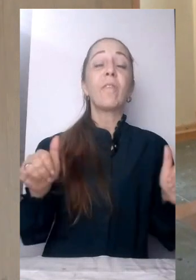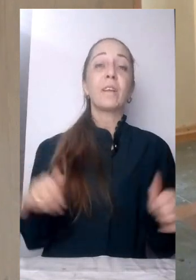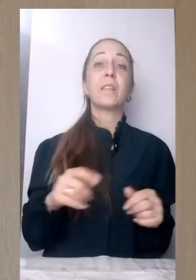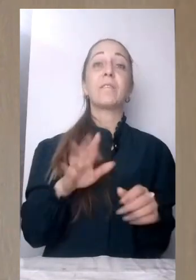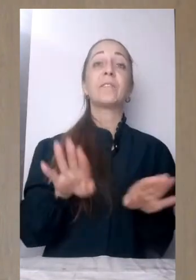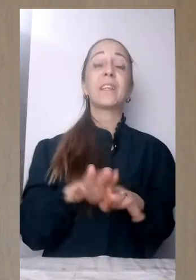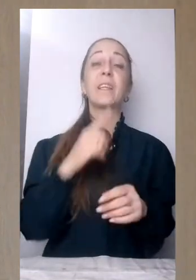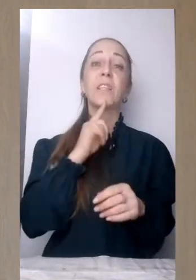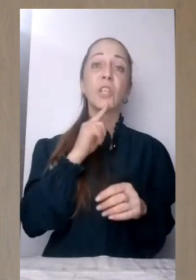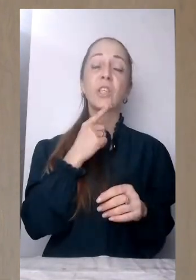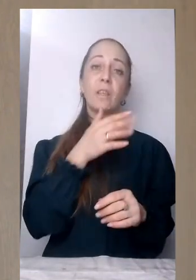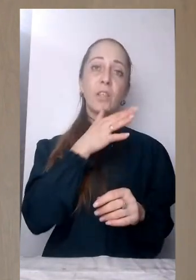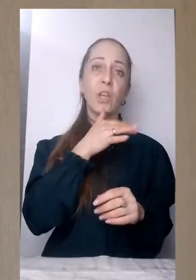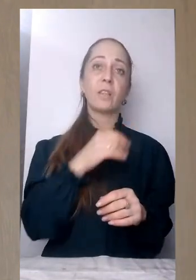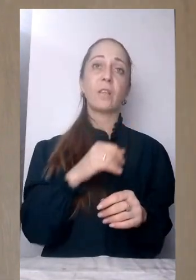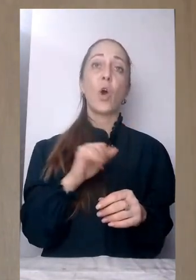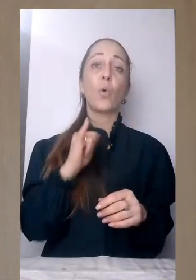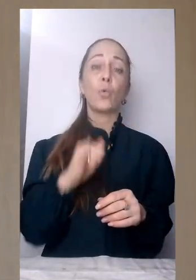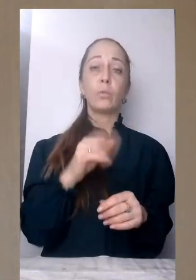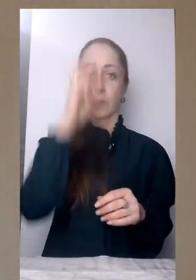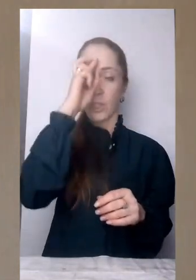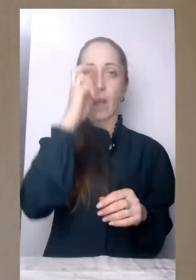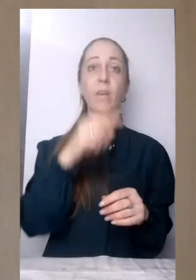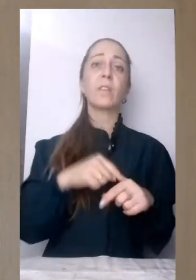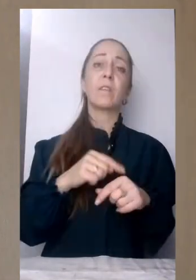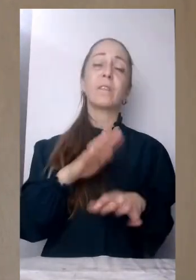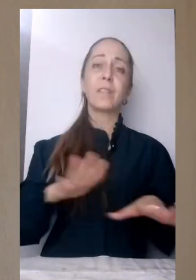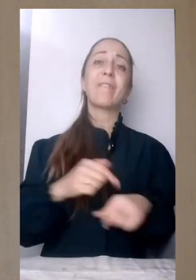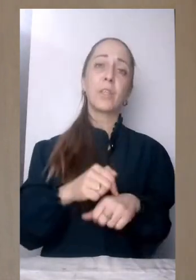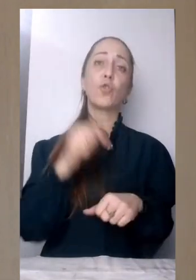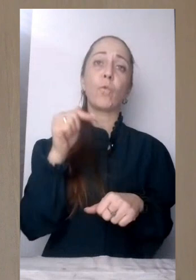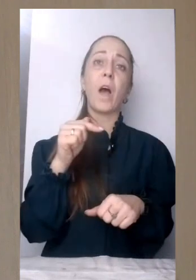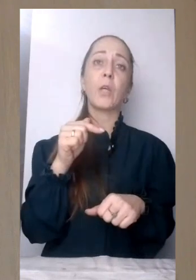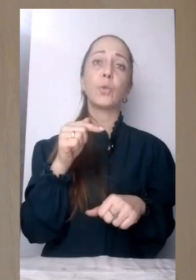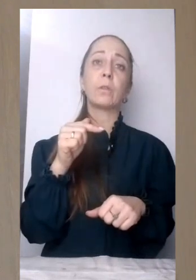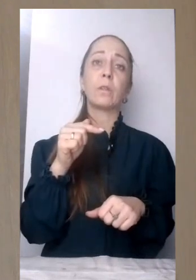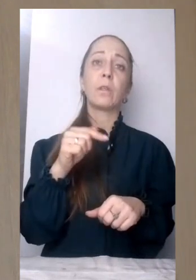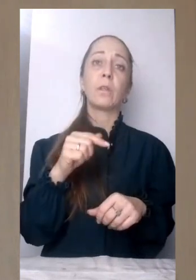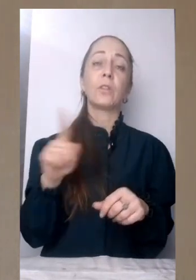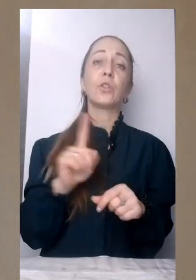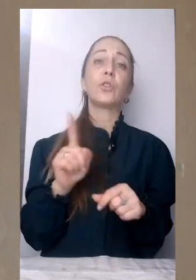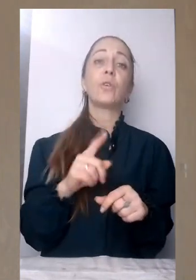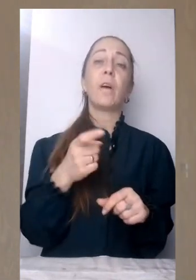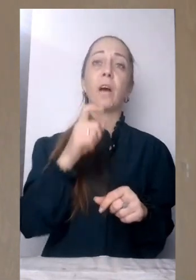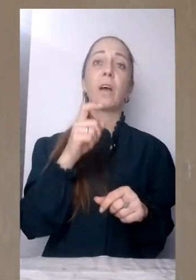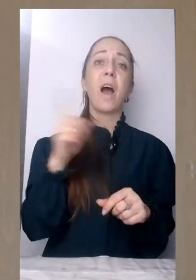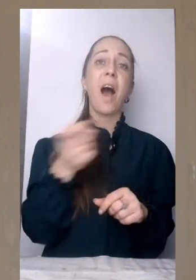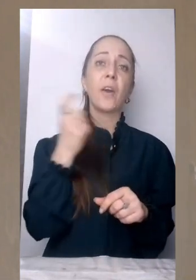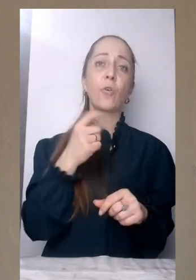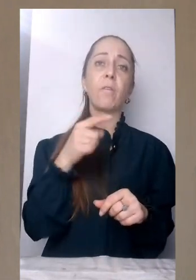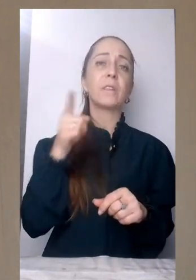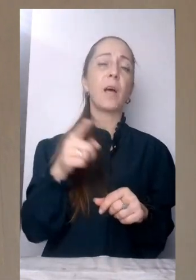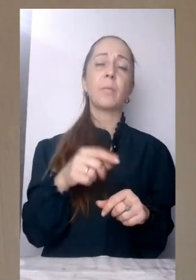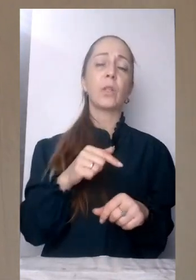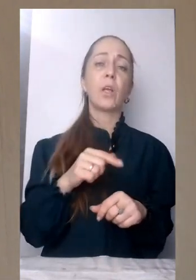державі. Діти відчувають. Тим паче, що ми з Харкова, там дуже громко